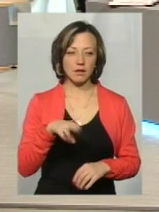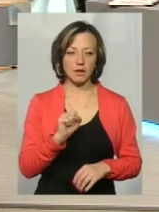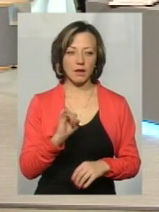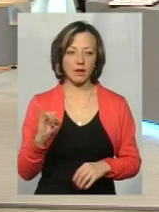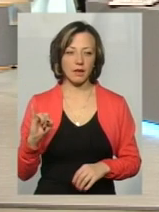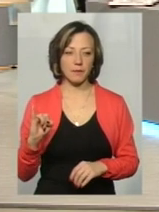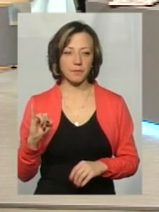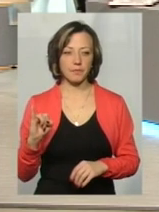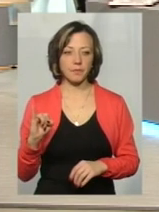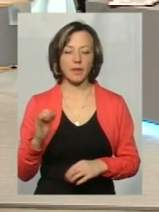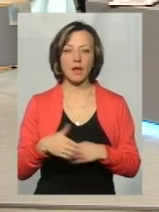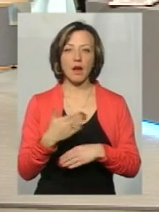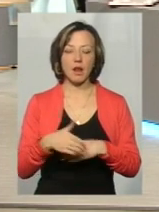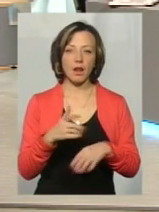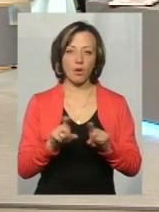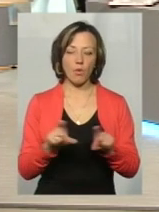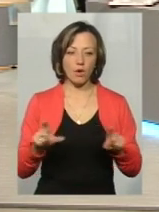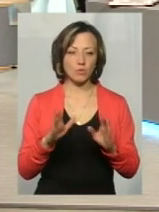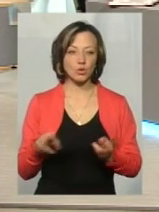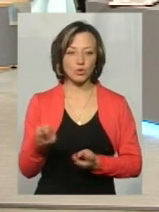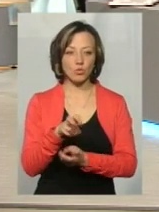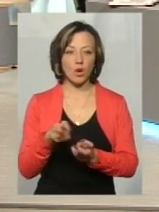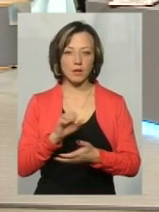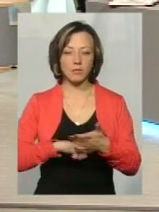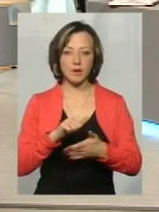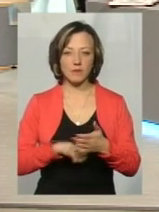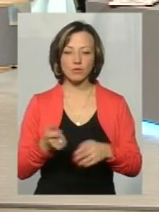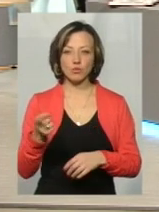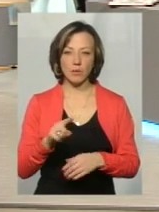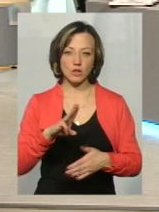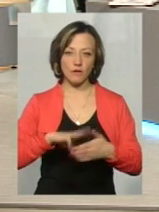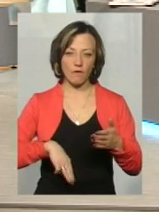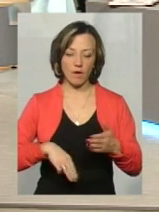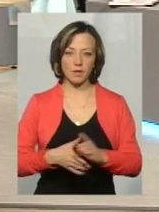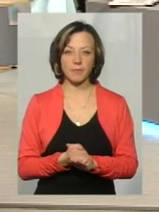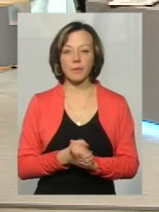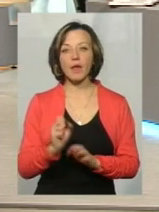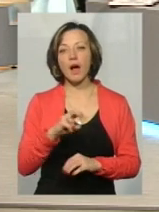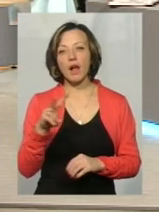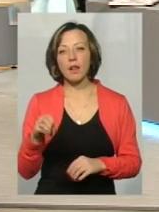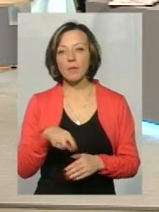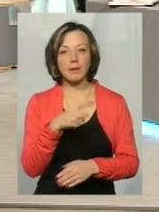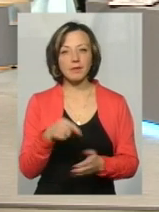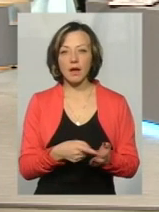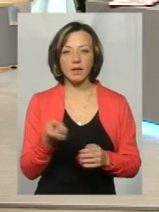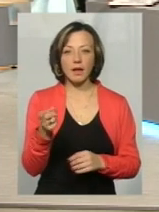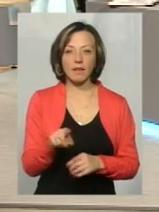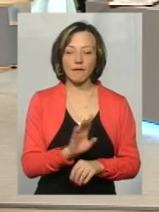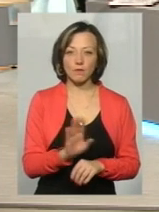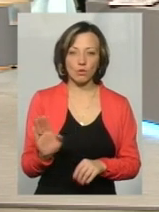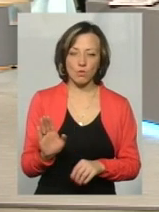поліція має на увазі, той каральний орган, який буде шукати лише привидів для того, щоб поштрафувати. Але питання навіть не в тому, що